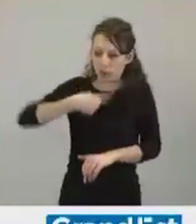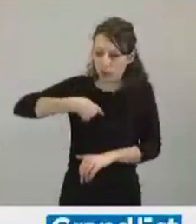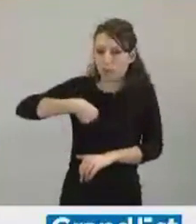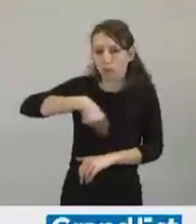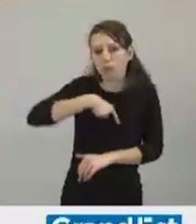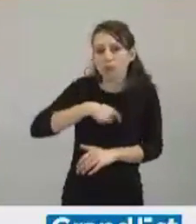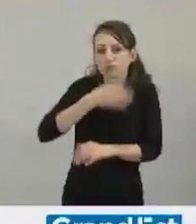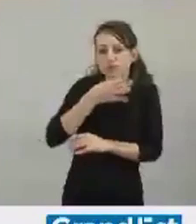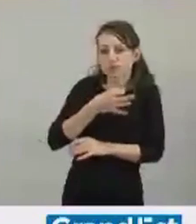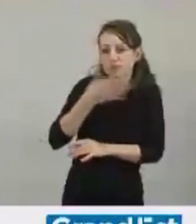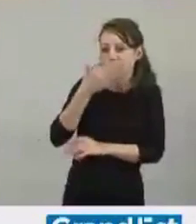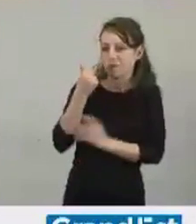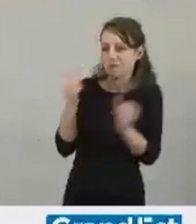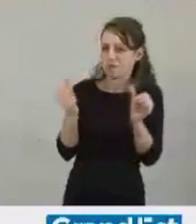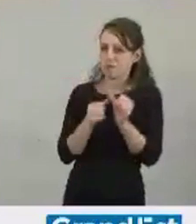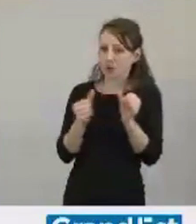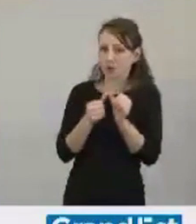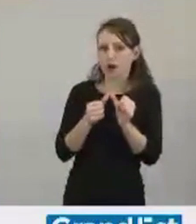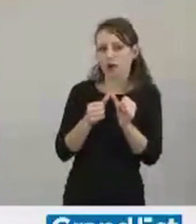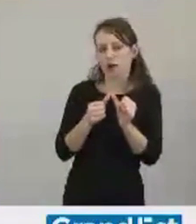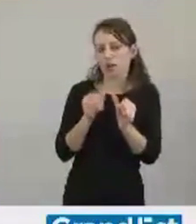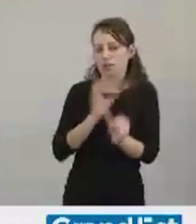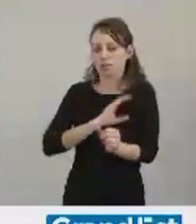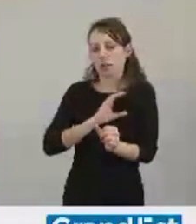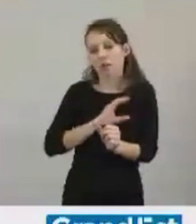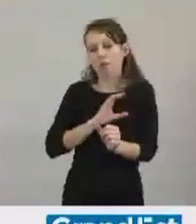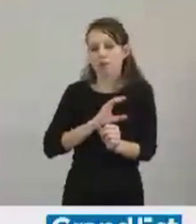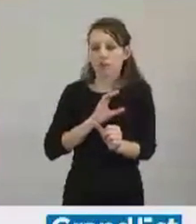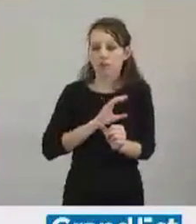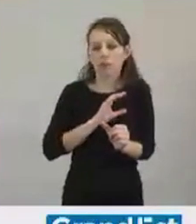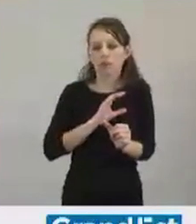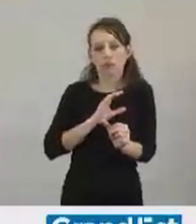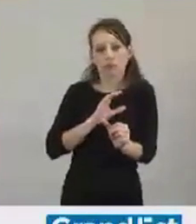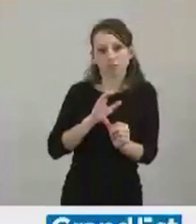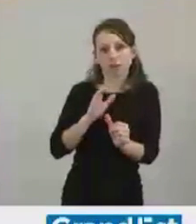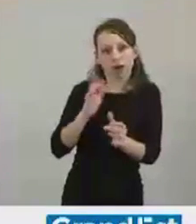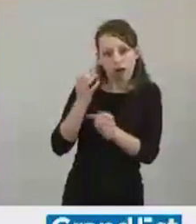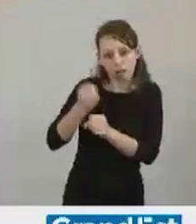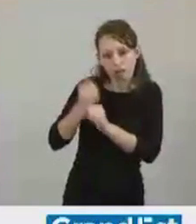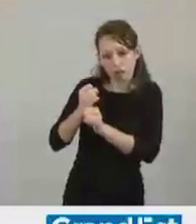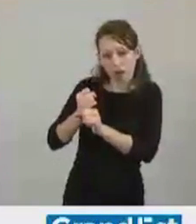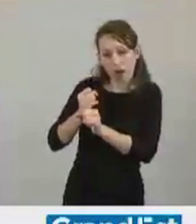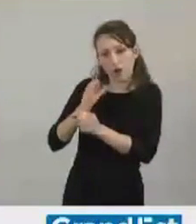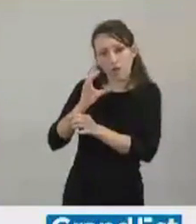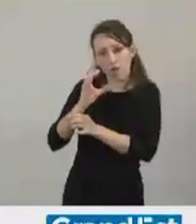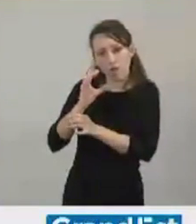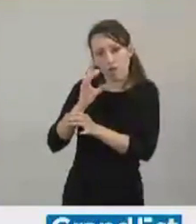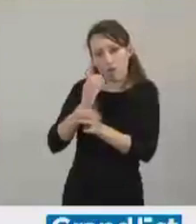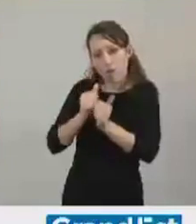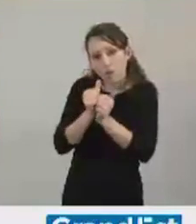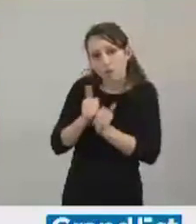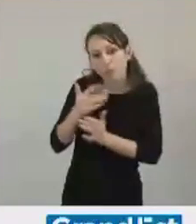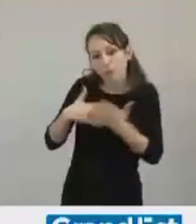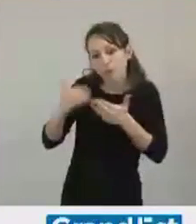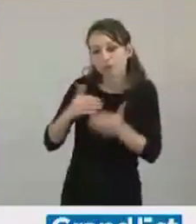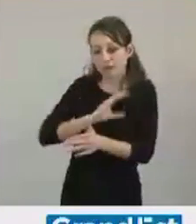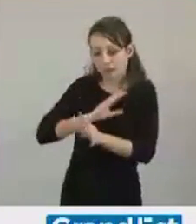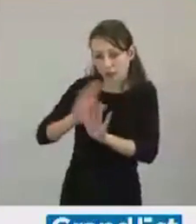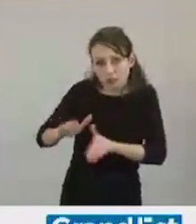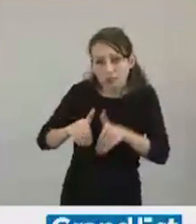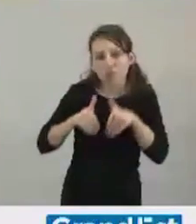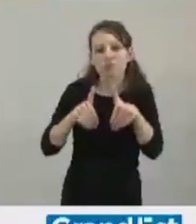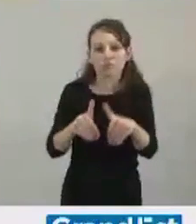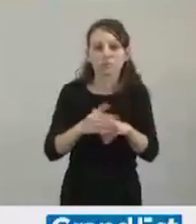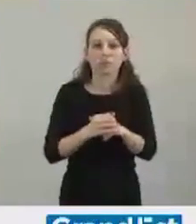engager le travail, je dirais, de co-construction, que nous sommes très heureux d'avoir avec vous très régulièrement, pour